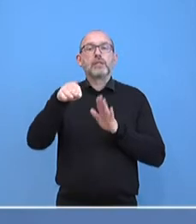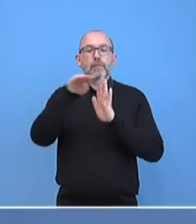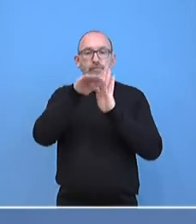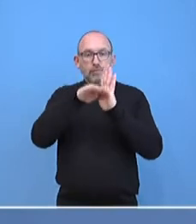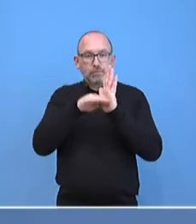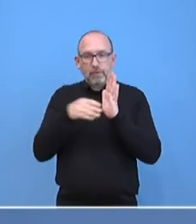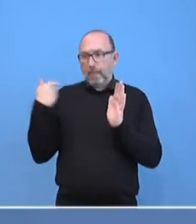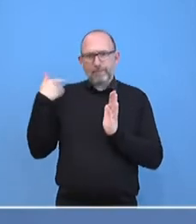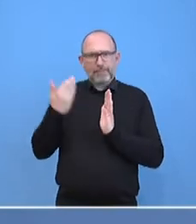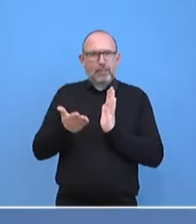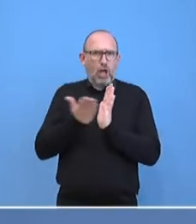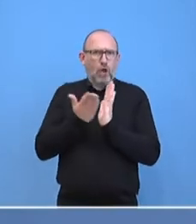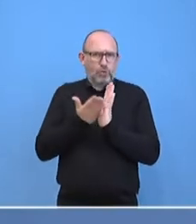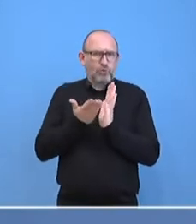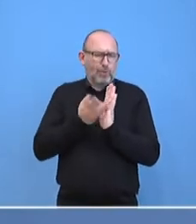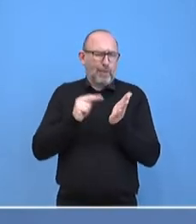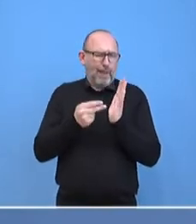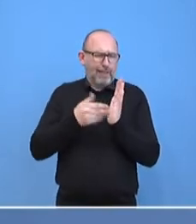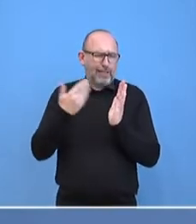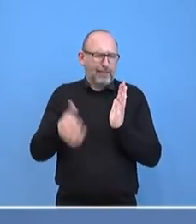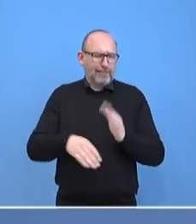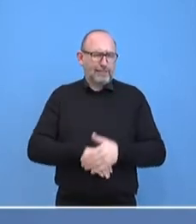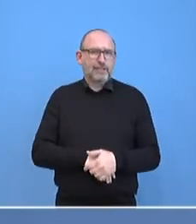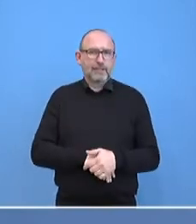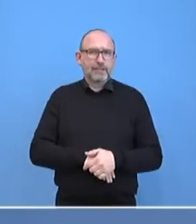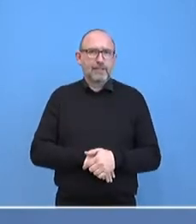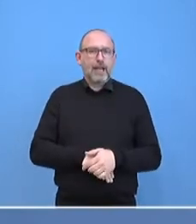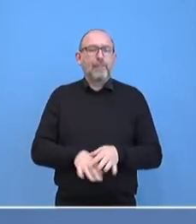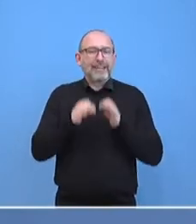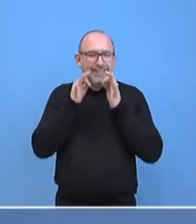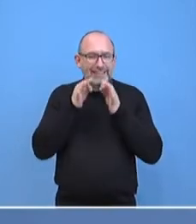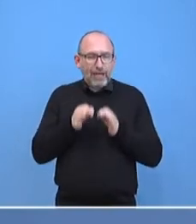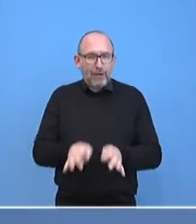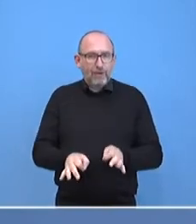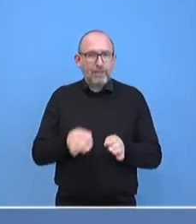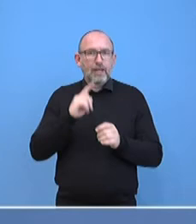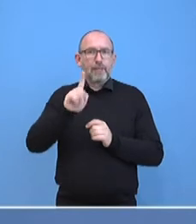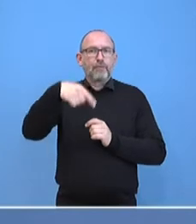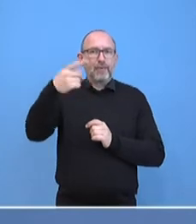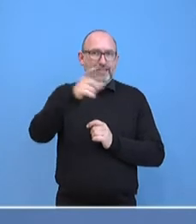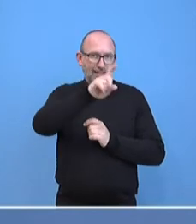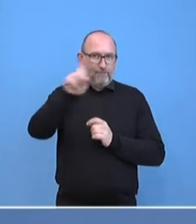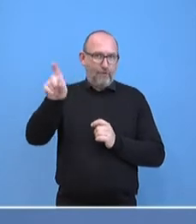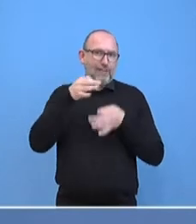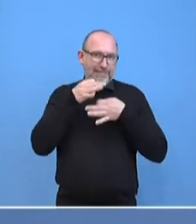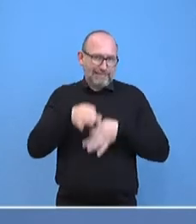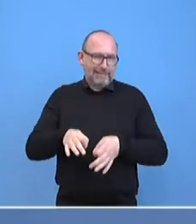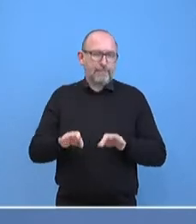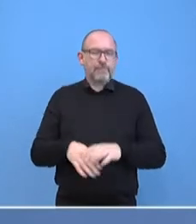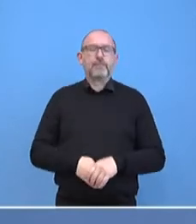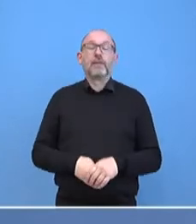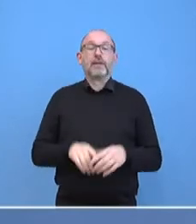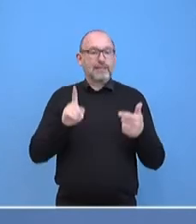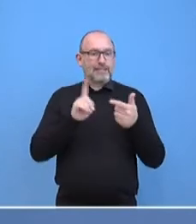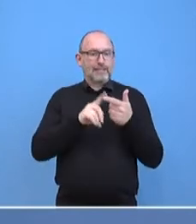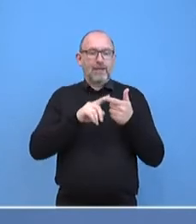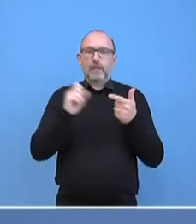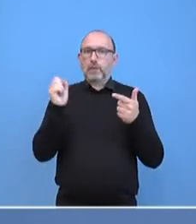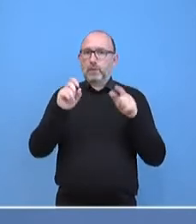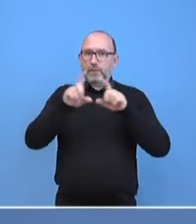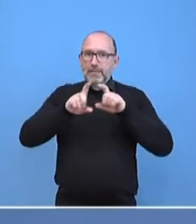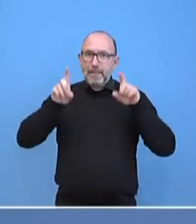auch schon vorgesehen. Das alles, wie gesagt, dann zur nächsten Woche. Und das andere große Thema waren